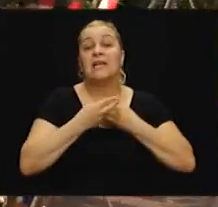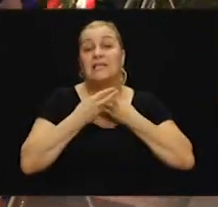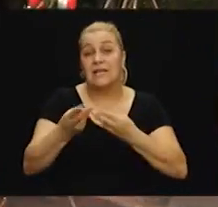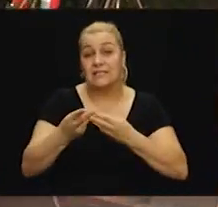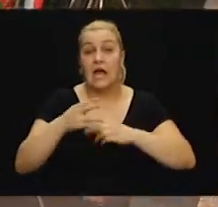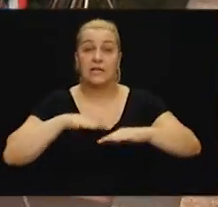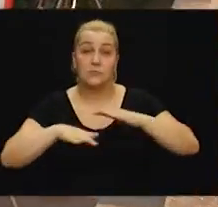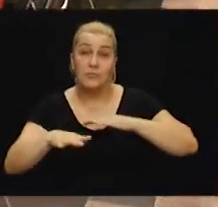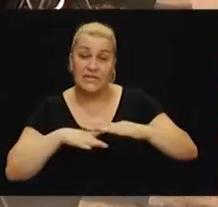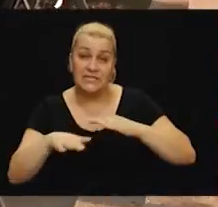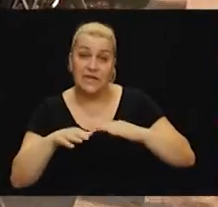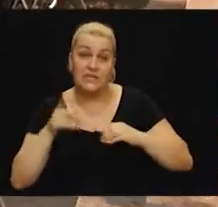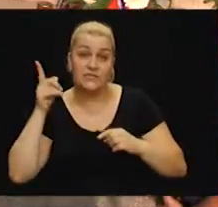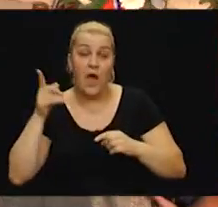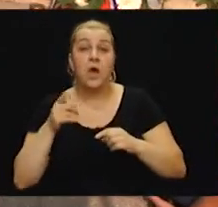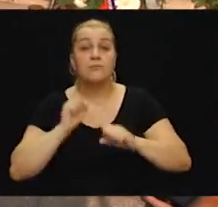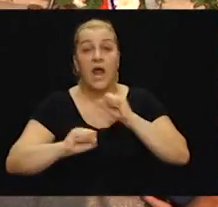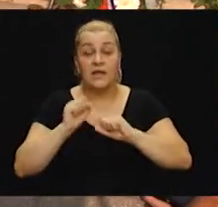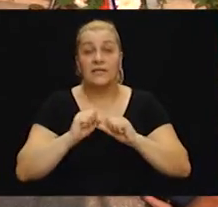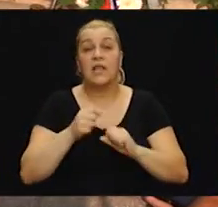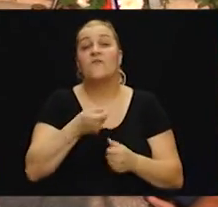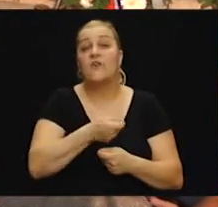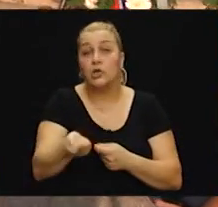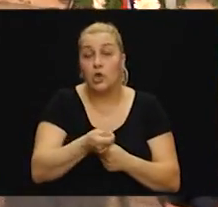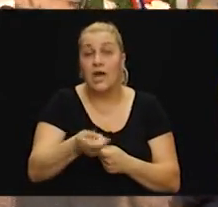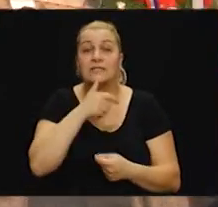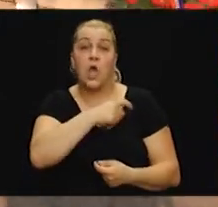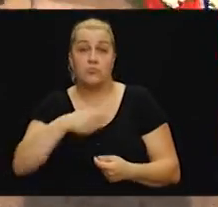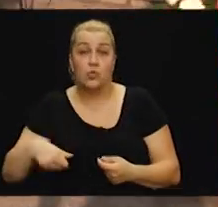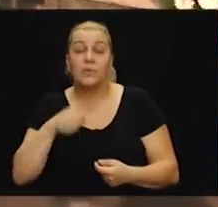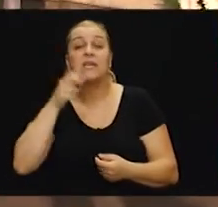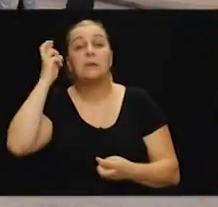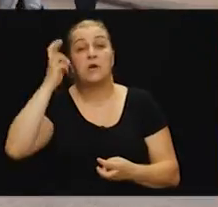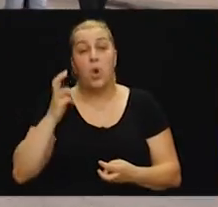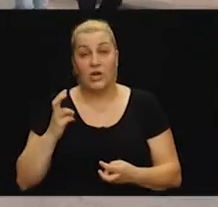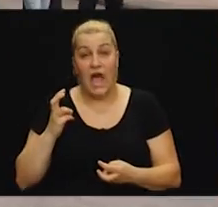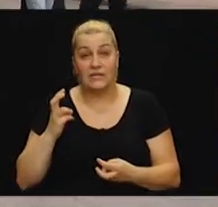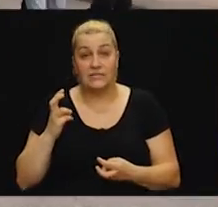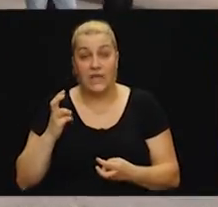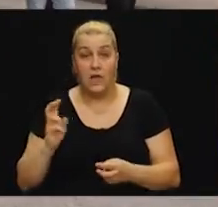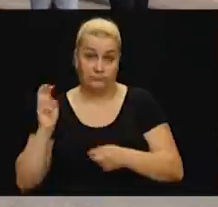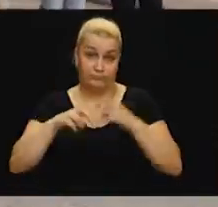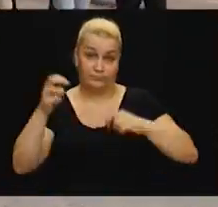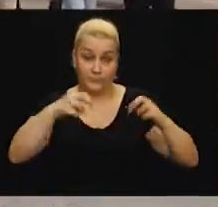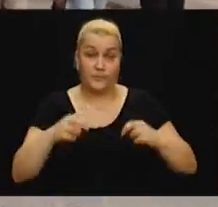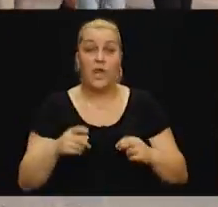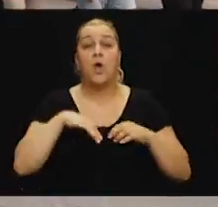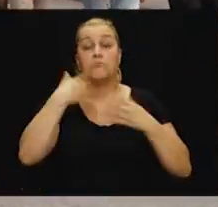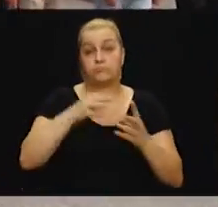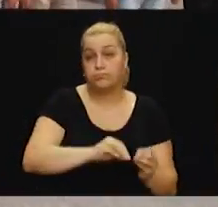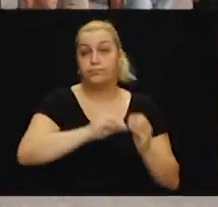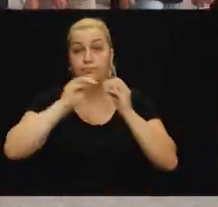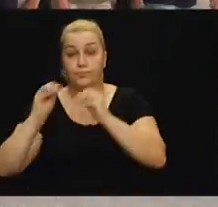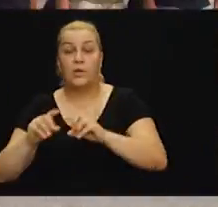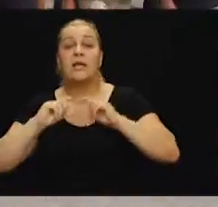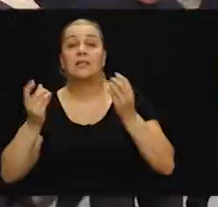Ivica Kukavica te izlasadnika ministarstva untarnih posla i javne vatoma se postobljate Hrvatske ratne mordarice. Potom se posao sudionika akcije preserio na